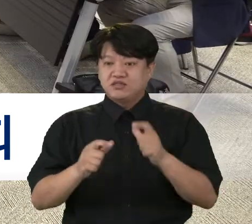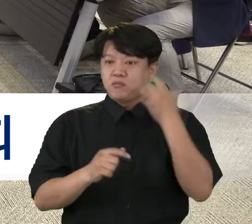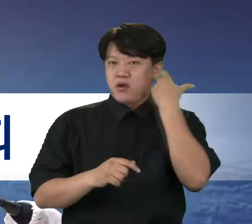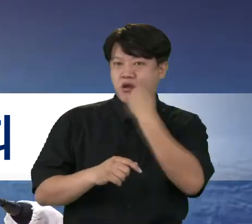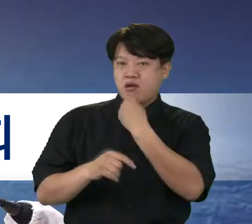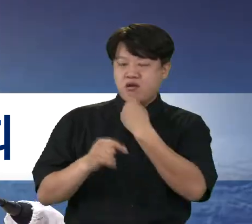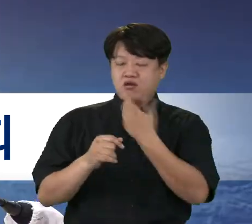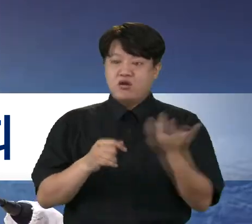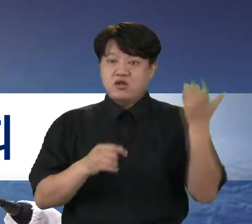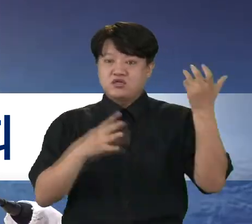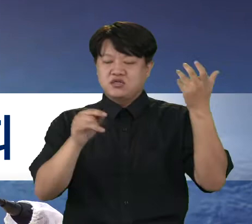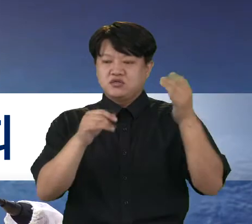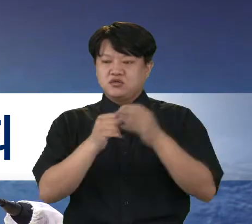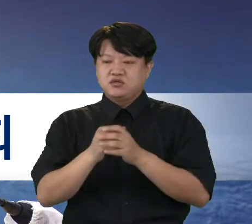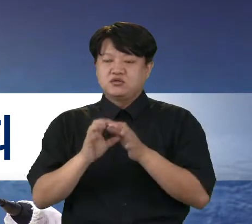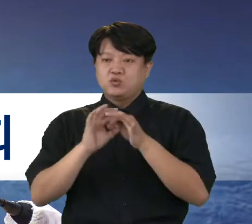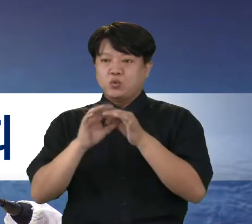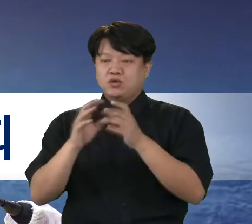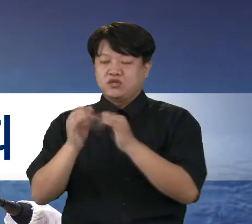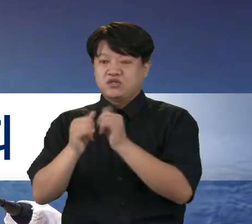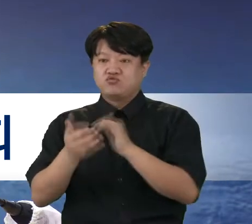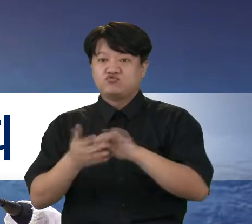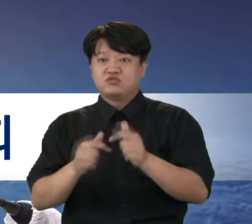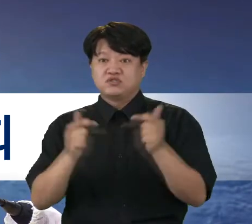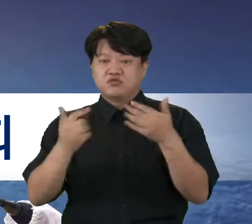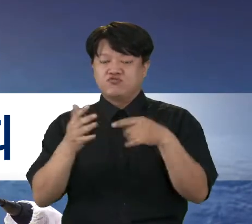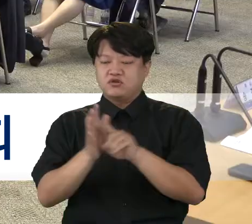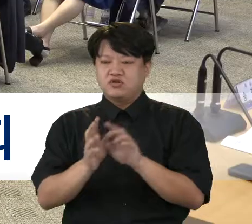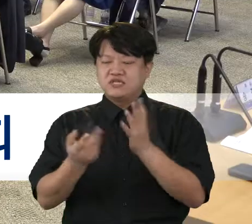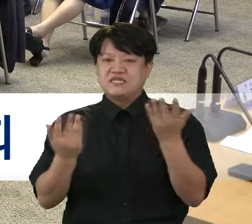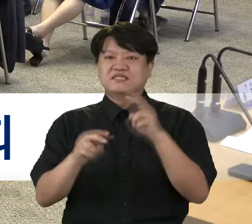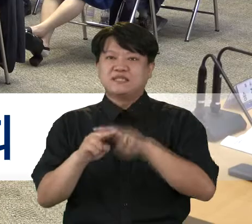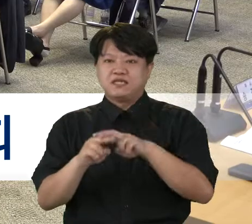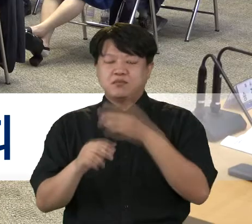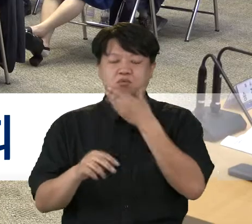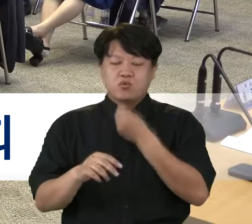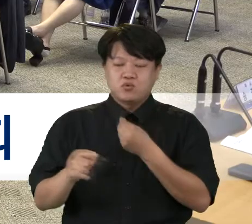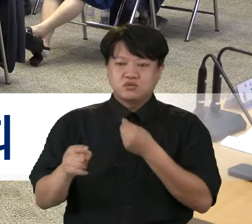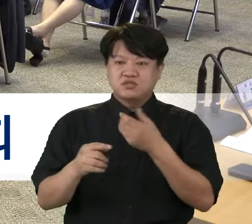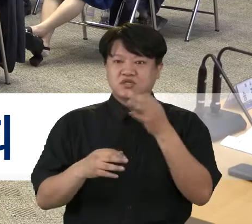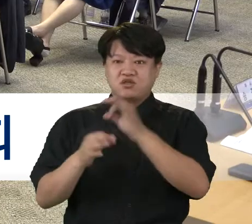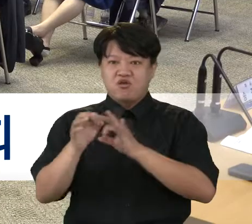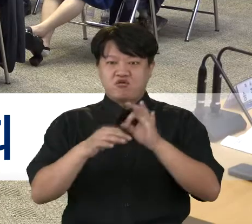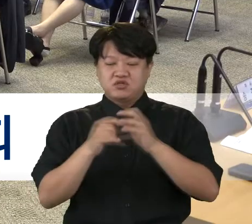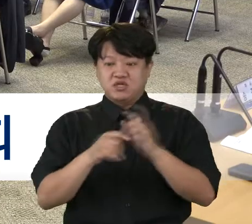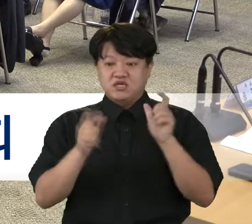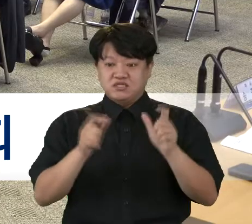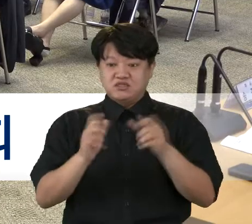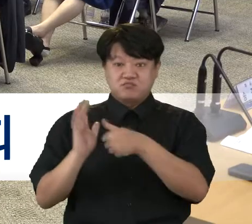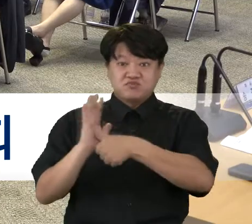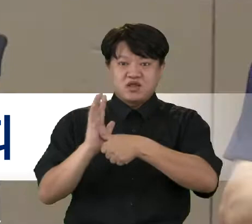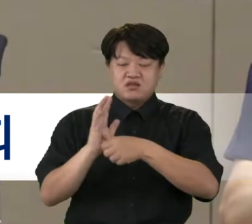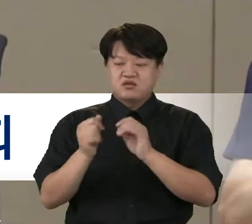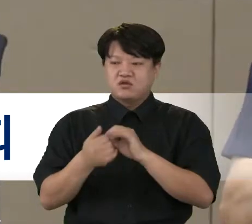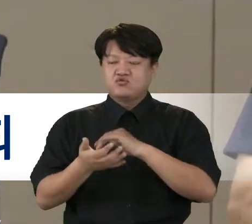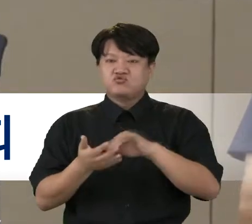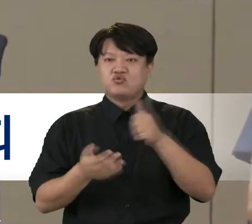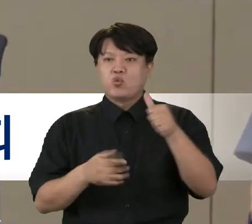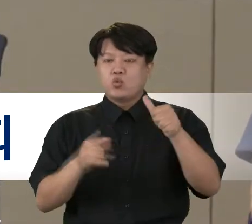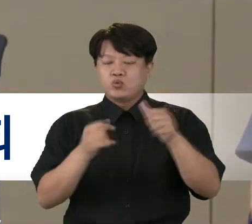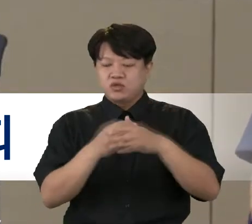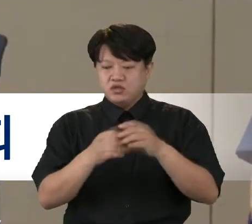통한 인구 증가를 유도하기 위해 일자리, 경제, 복지, 지역 브랜드 등 5대 전략 목표에 따른